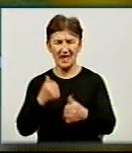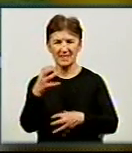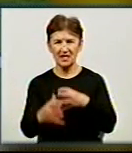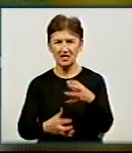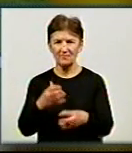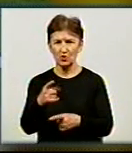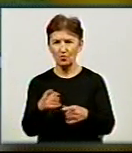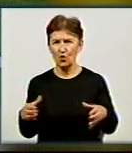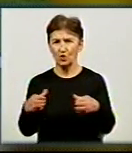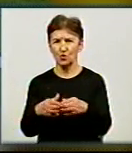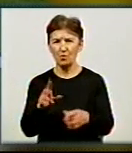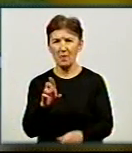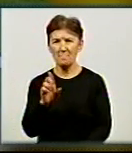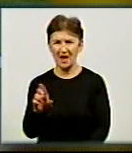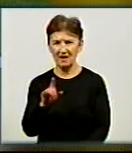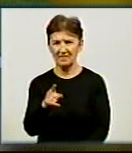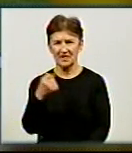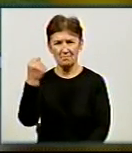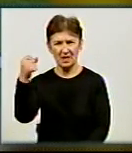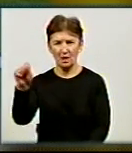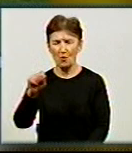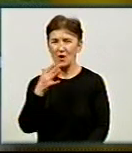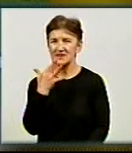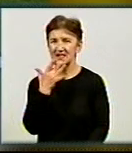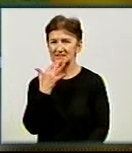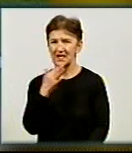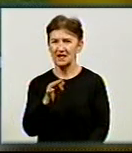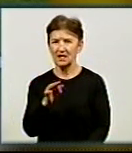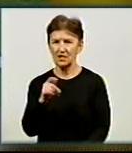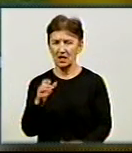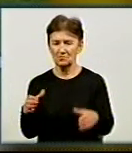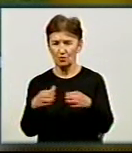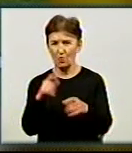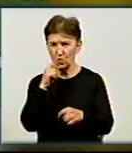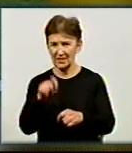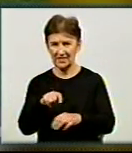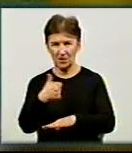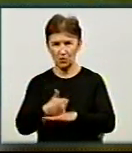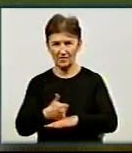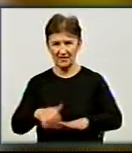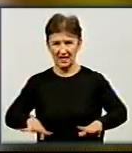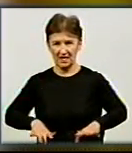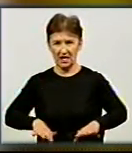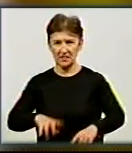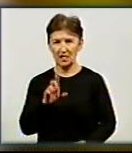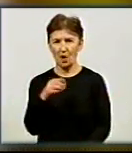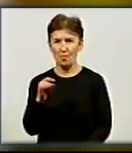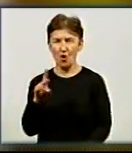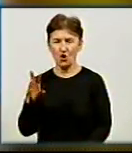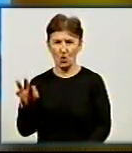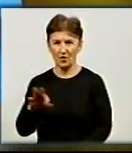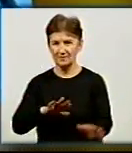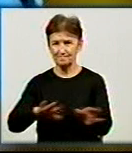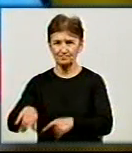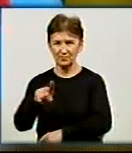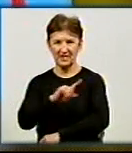«Це» у Кропивницькому і перемога в турнірі Національної збірної України головний тренер Олег Бойко. У номінації «Сильній